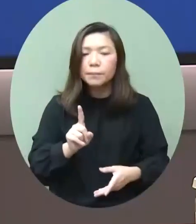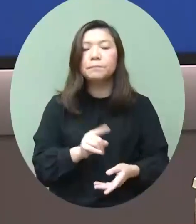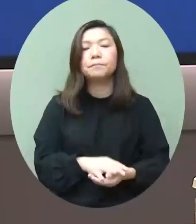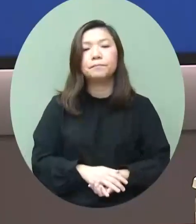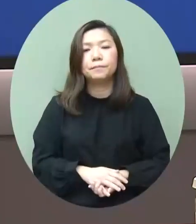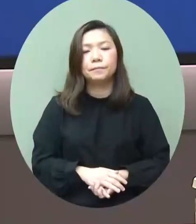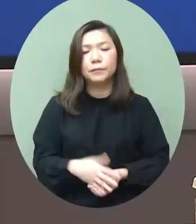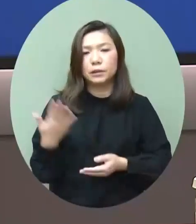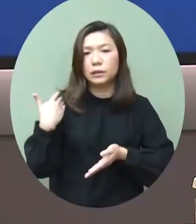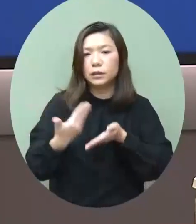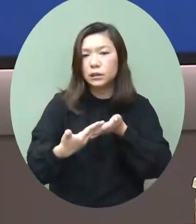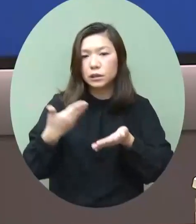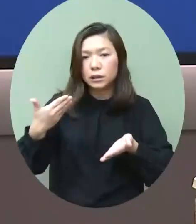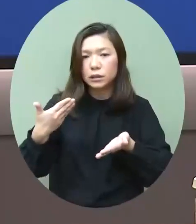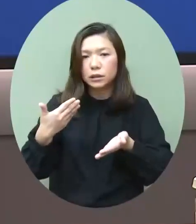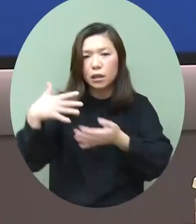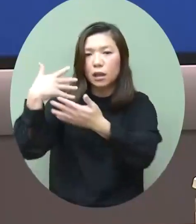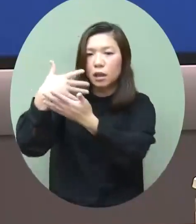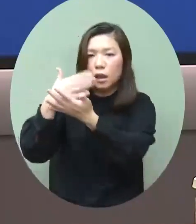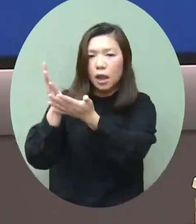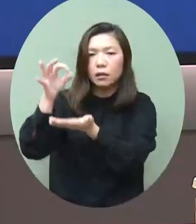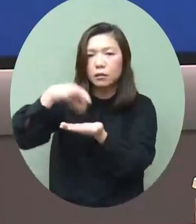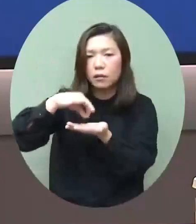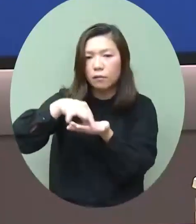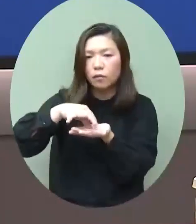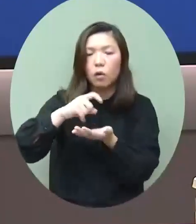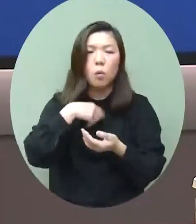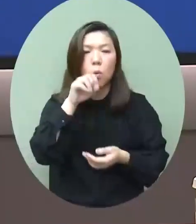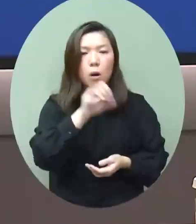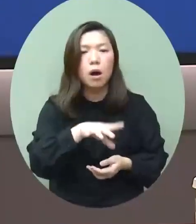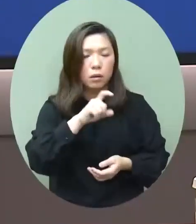我在早前不同的場合都說過